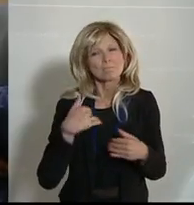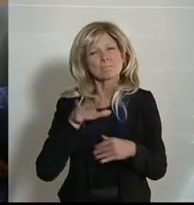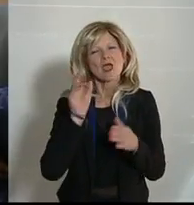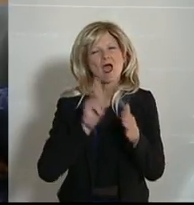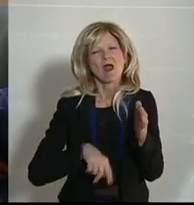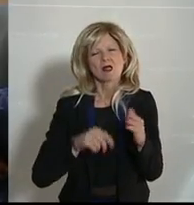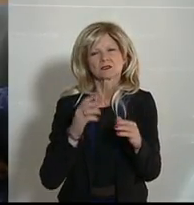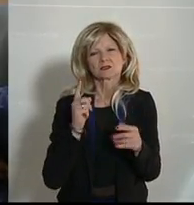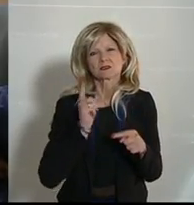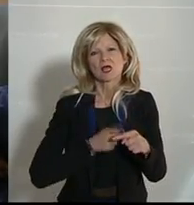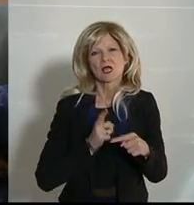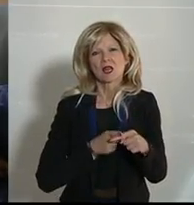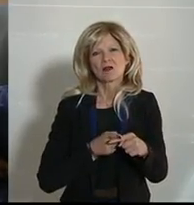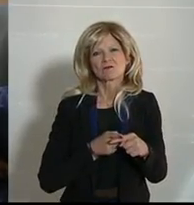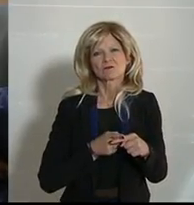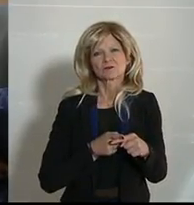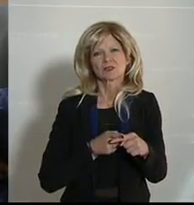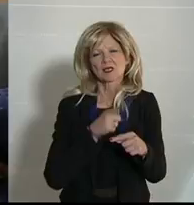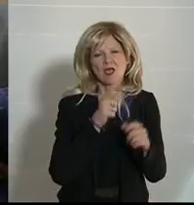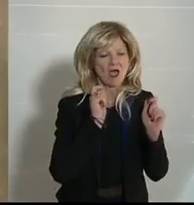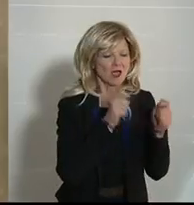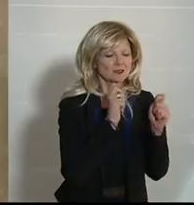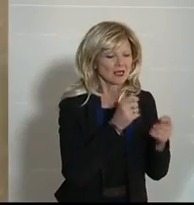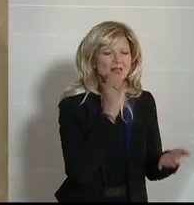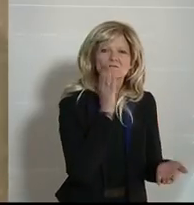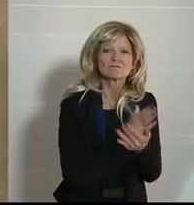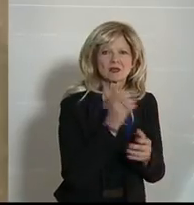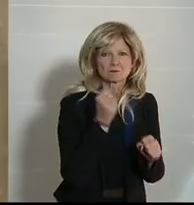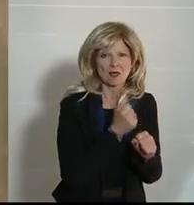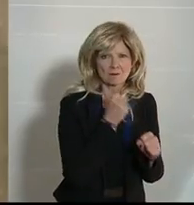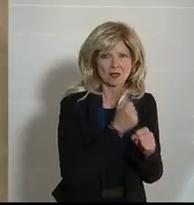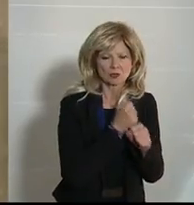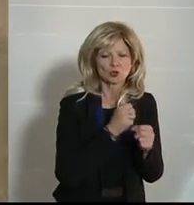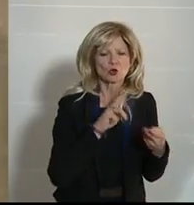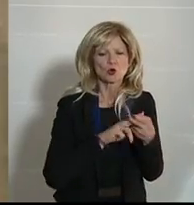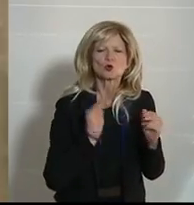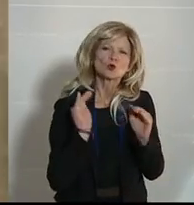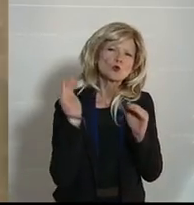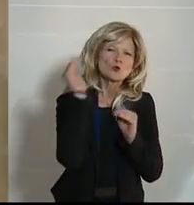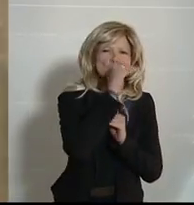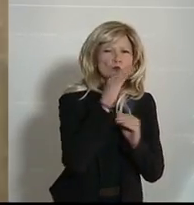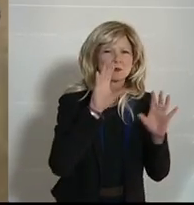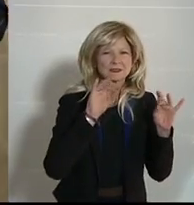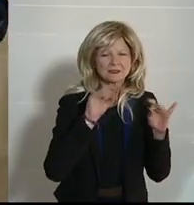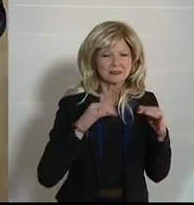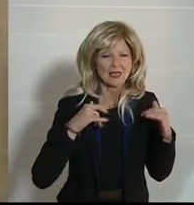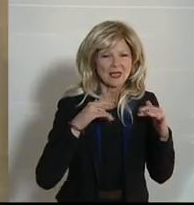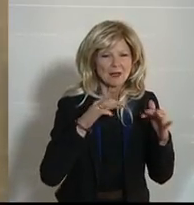aller Anträge bearbeitet sind und dass auch über 10 Millionen Euro von den 30 Millionen